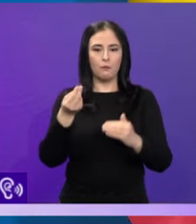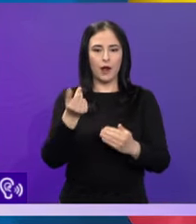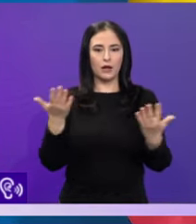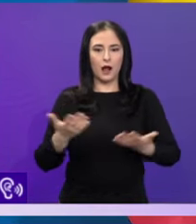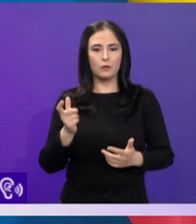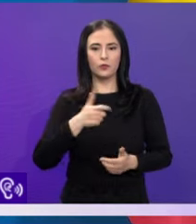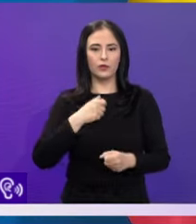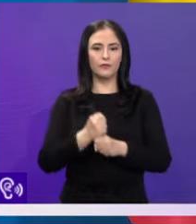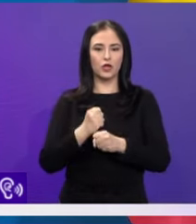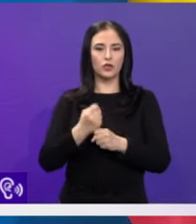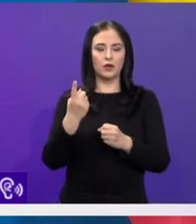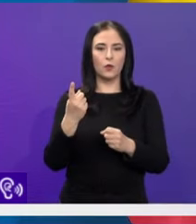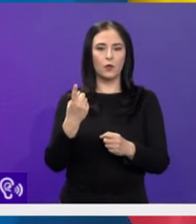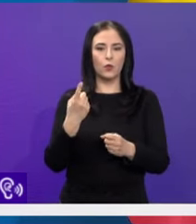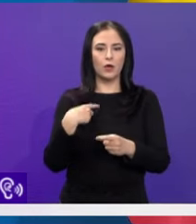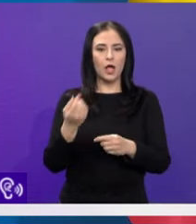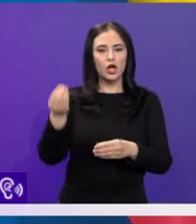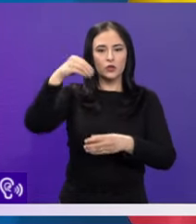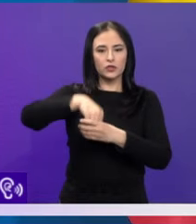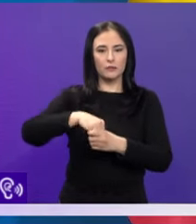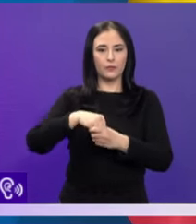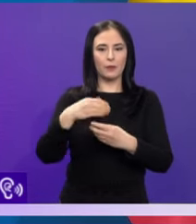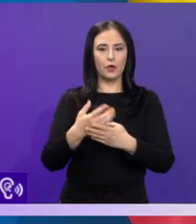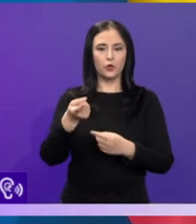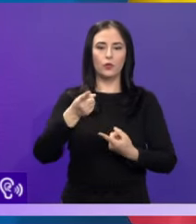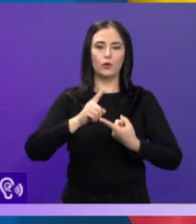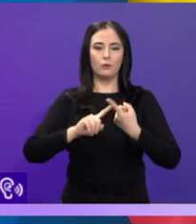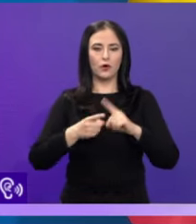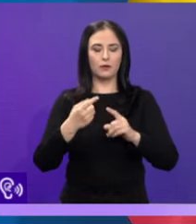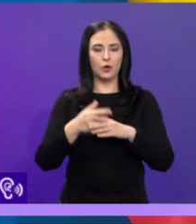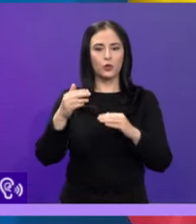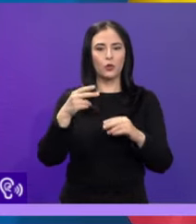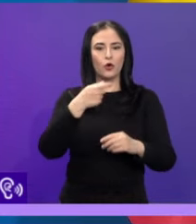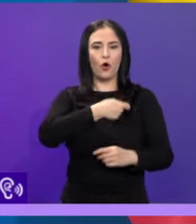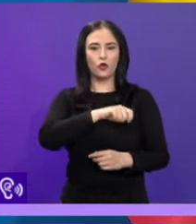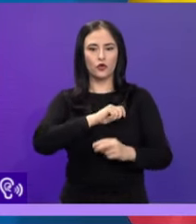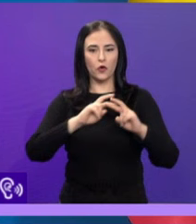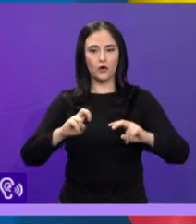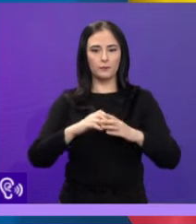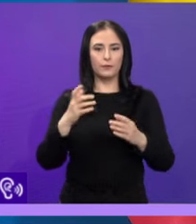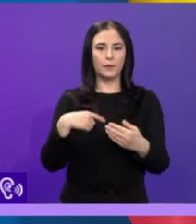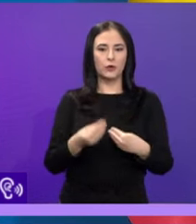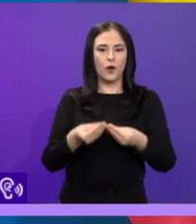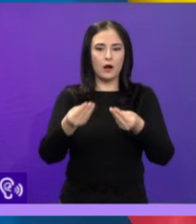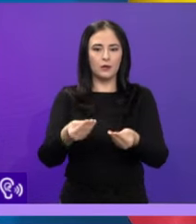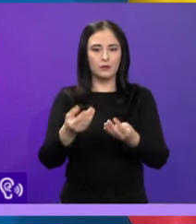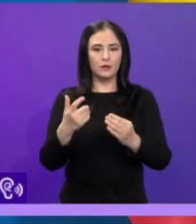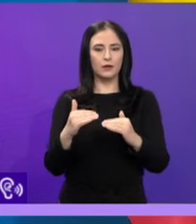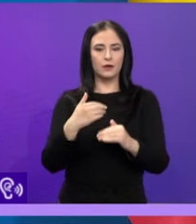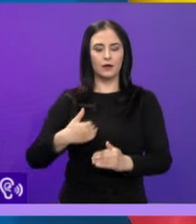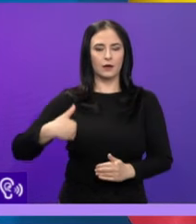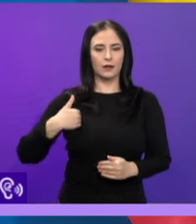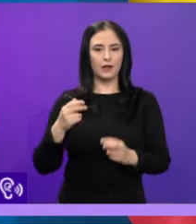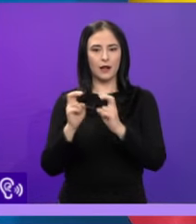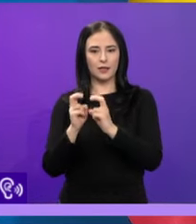care putem finanța, inclusiv proiecte precum tronsoane de metro sau căi ferate integral electrice.